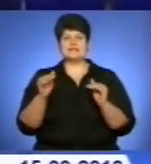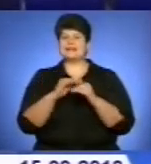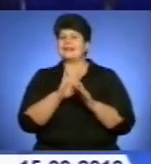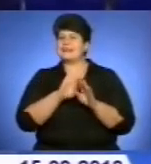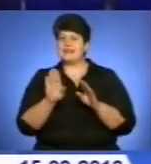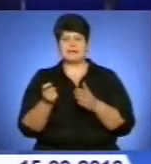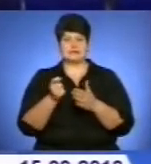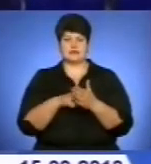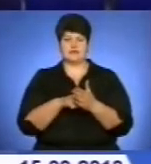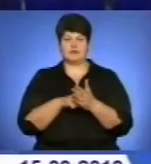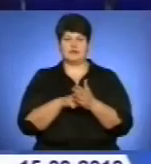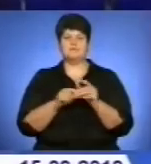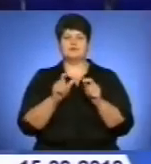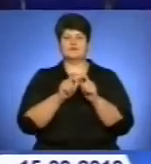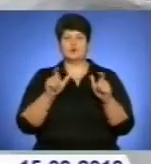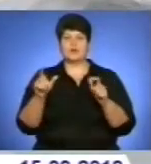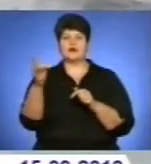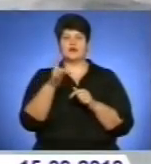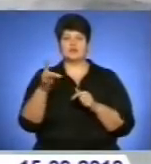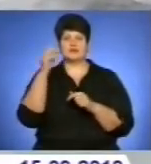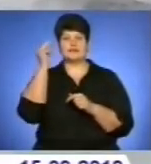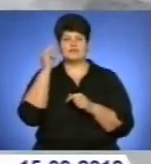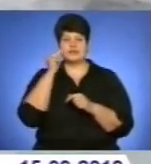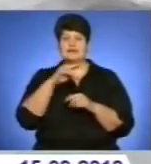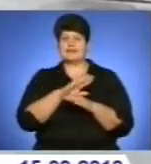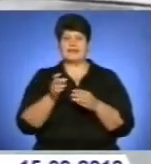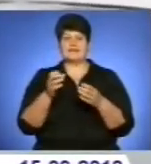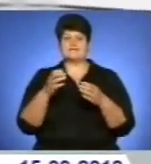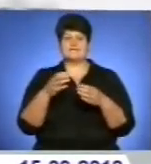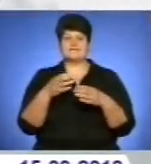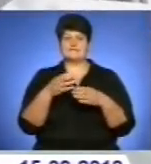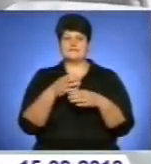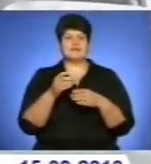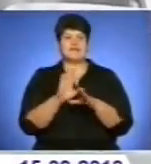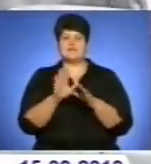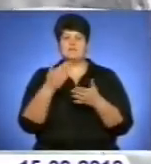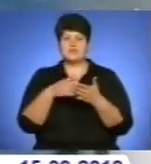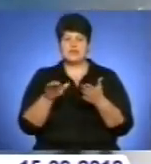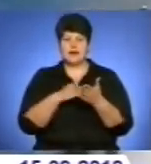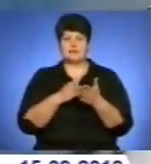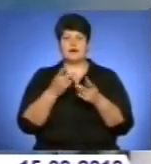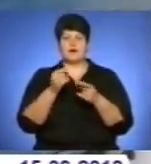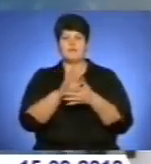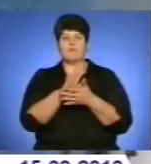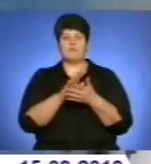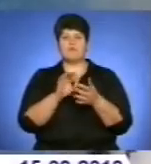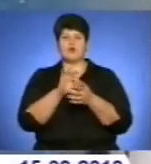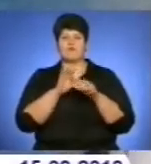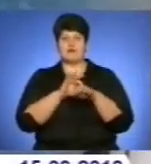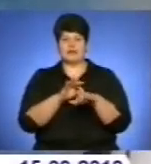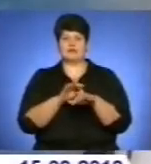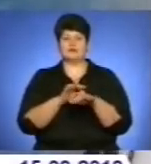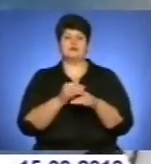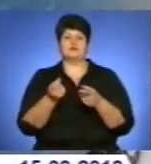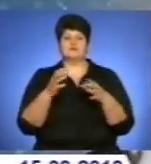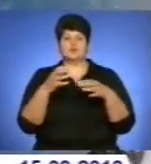Школи Тернополя сьогодні закриті через снігову бурю. Відповідний наказ управління освіти міськради поширило серед дикторів загальносвітніх